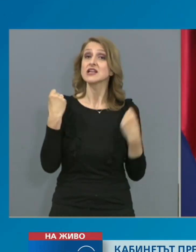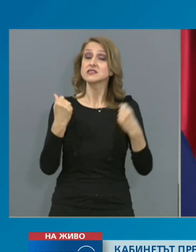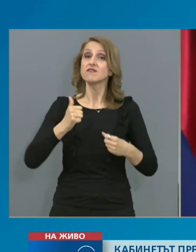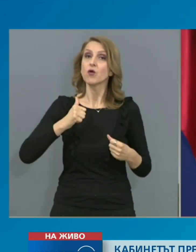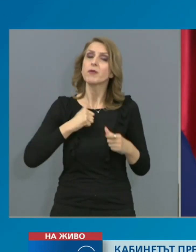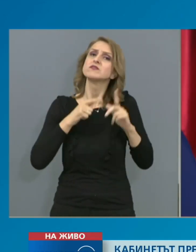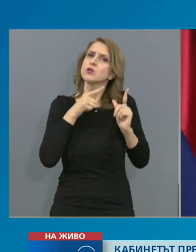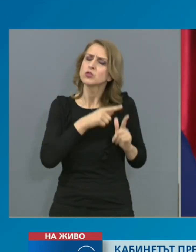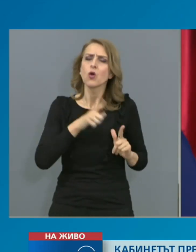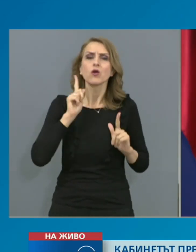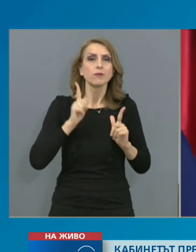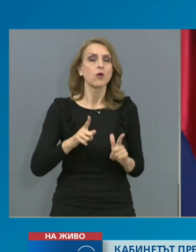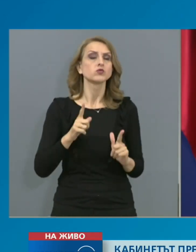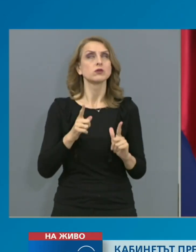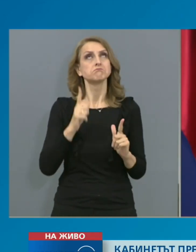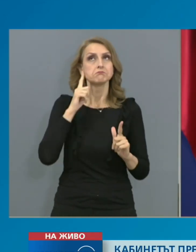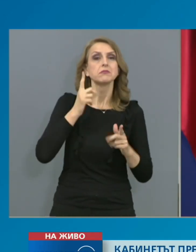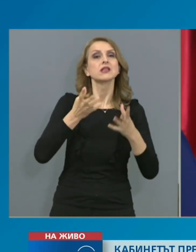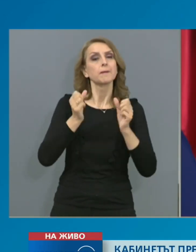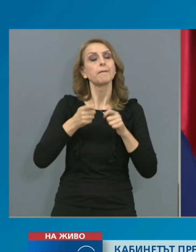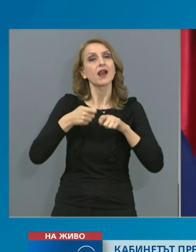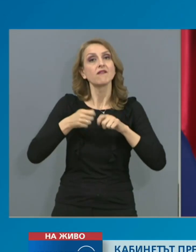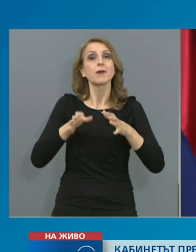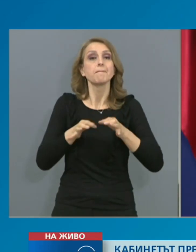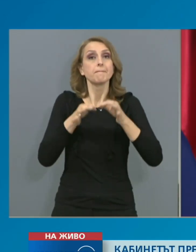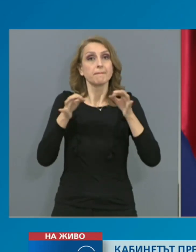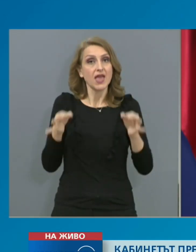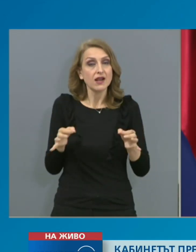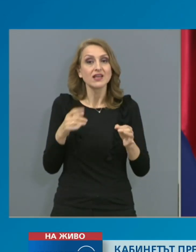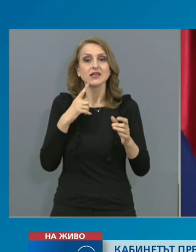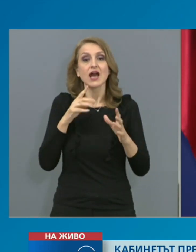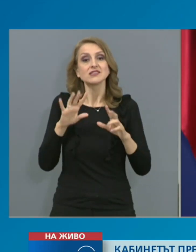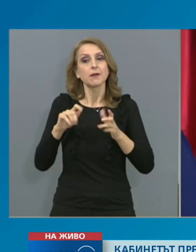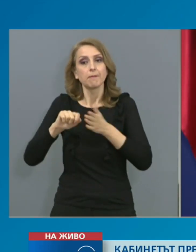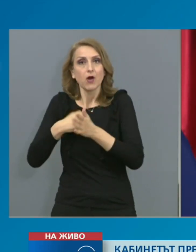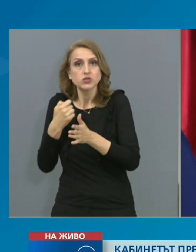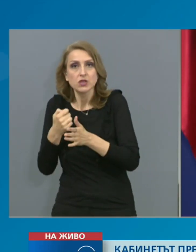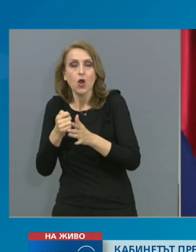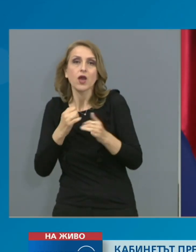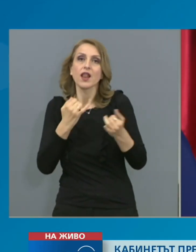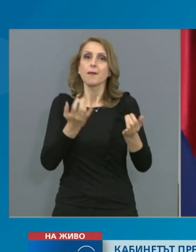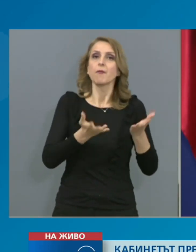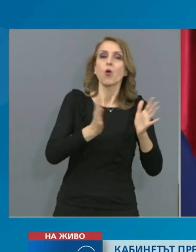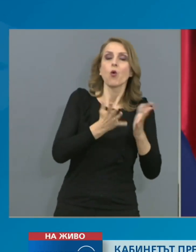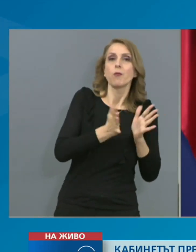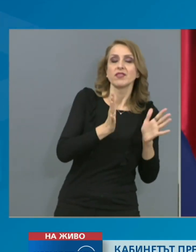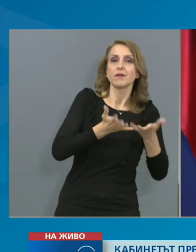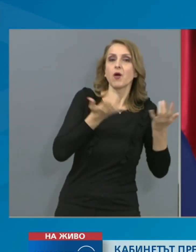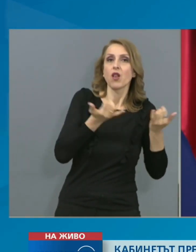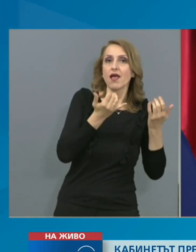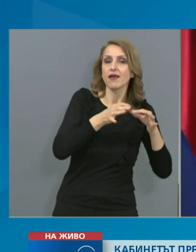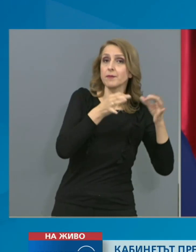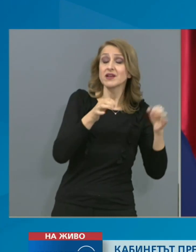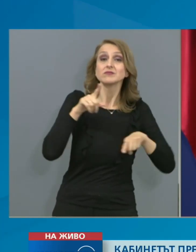в посока облегчаване или в посока отъжняване. Соглед преодоляването на рисковете